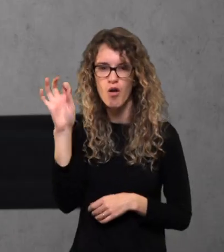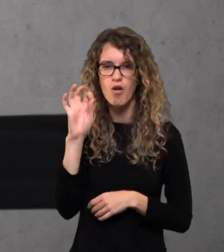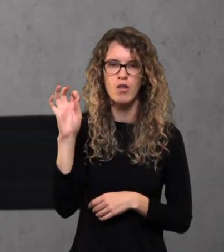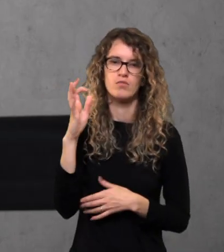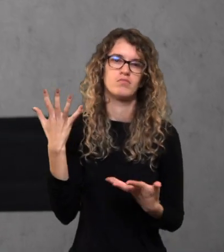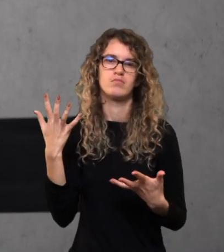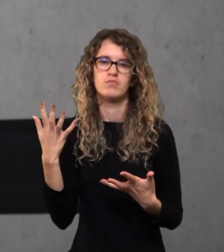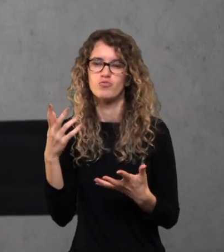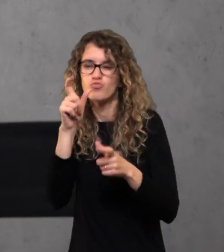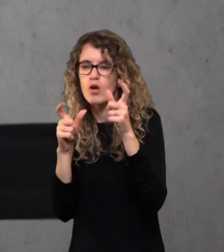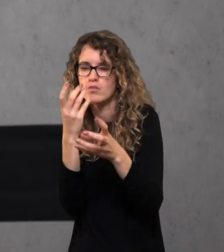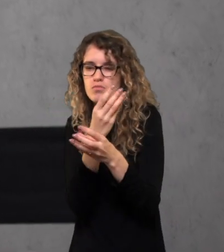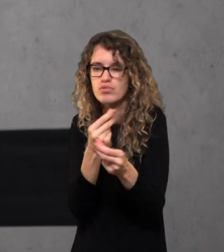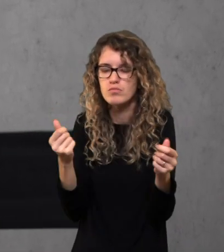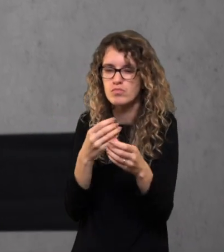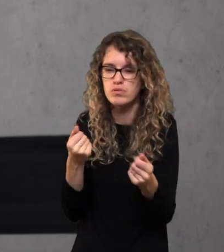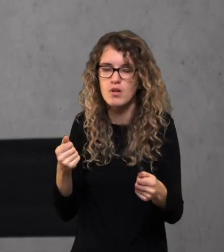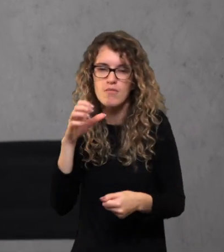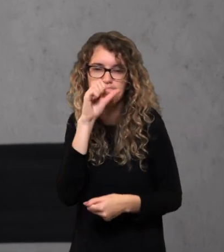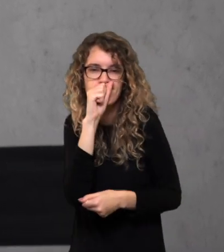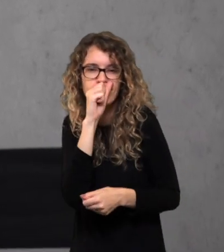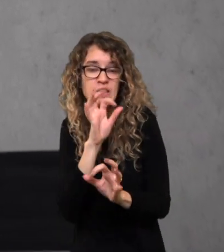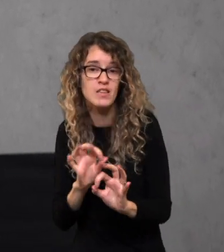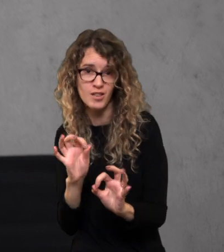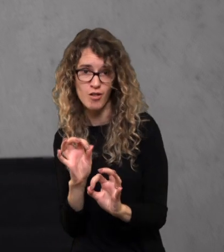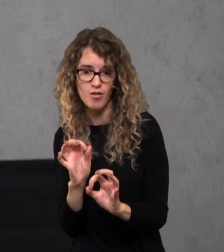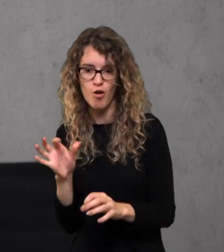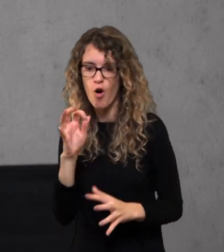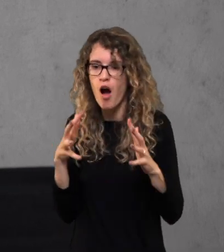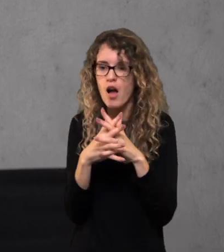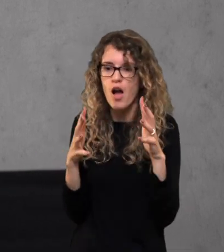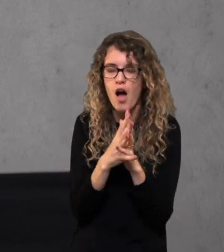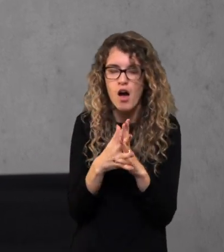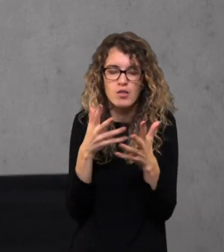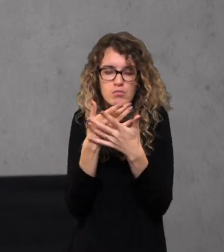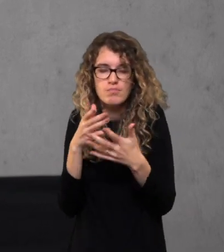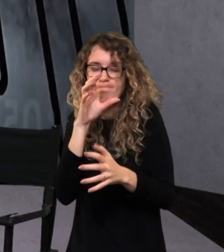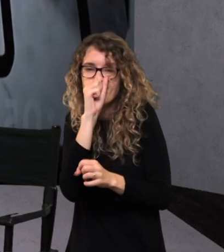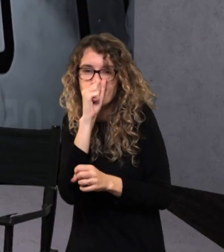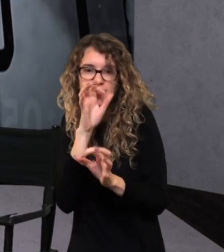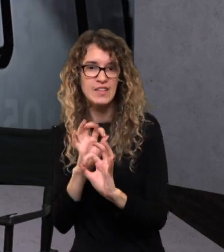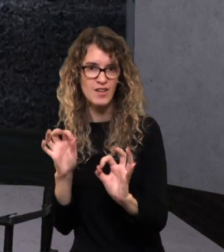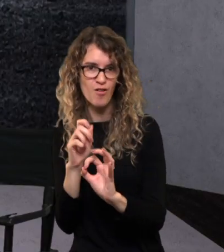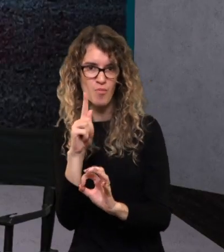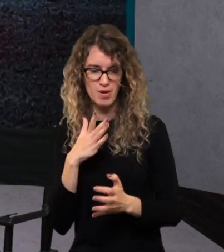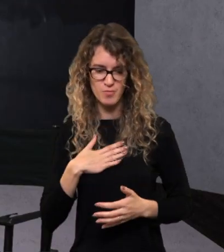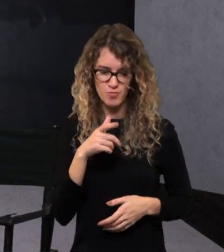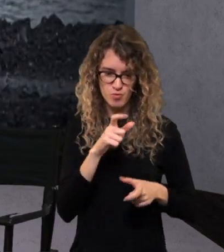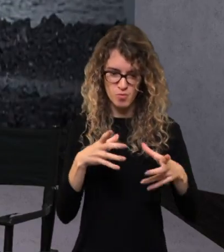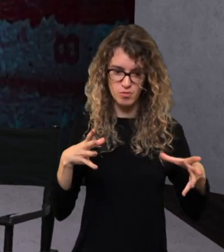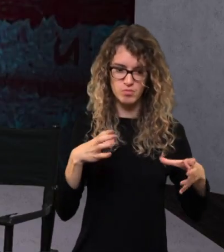Žiniuose nebuvo nei žodžių. Apie dingusius bežinios. Ir apie karą